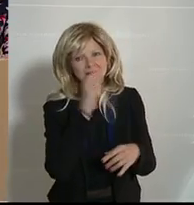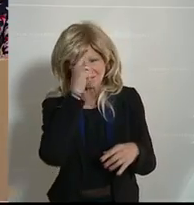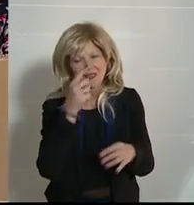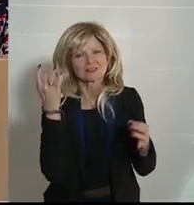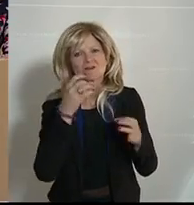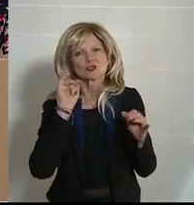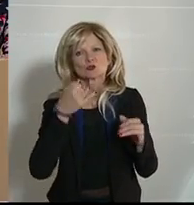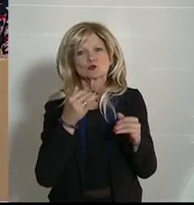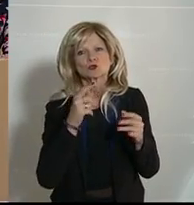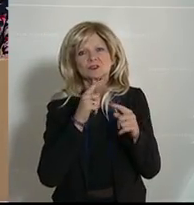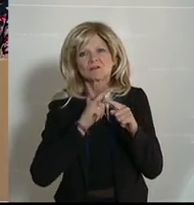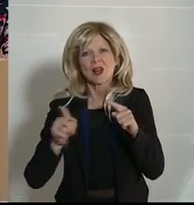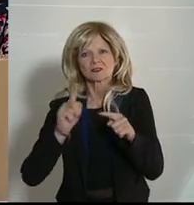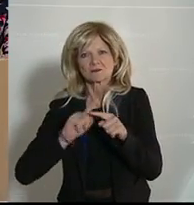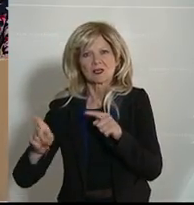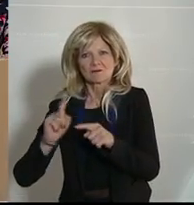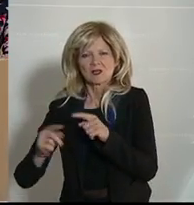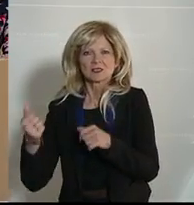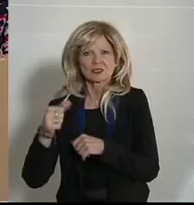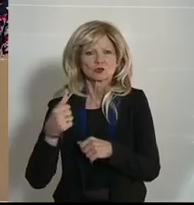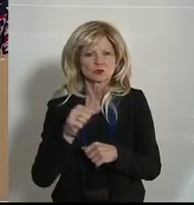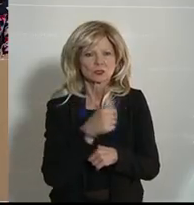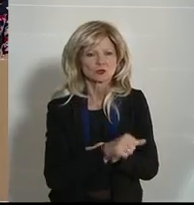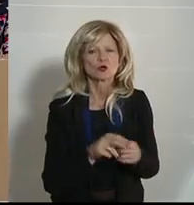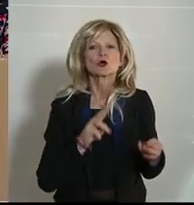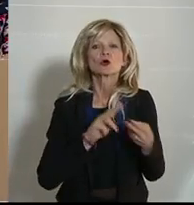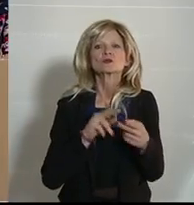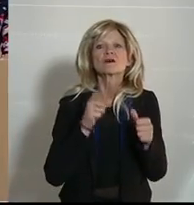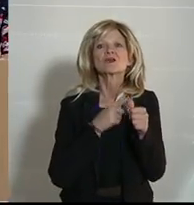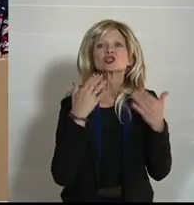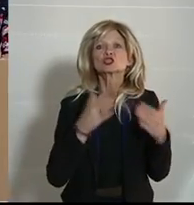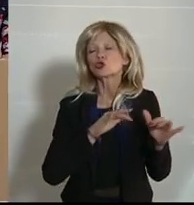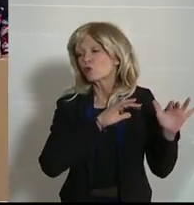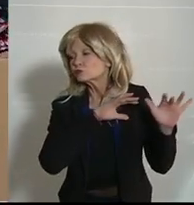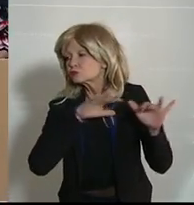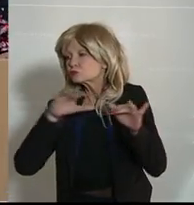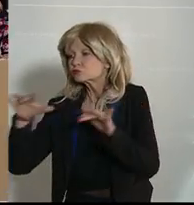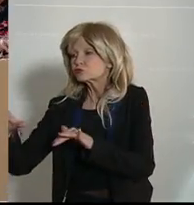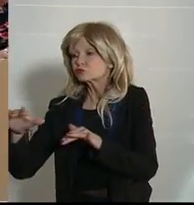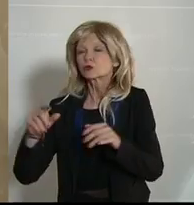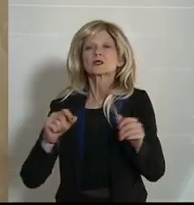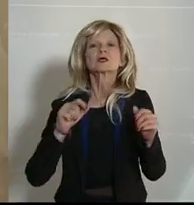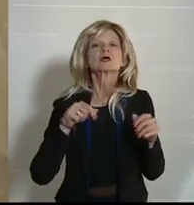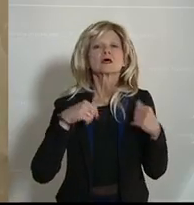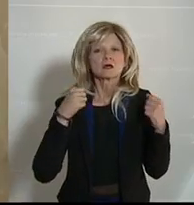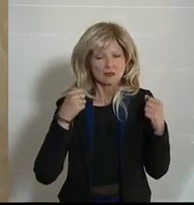Dass das bei dieser Flut an Anträgen etwas dauern kann, ich glaube, das sollte jeder auch verstehen.